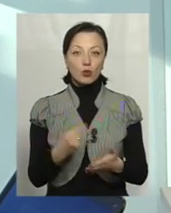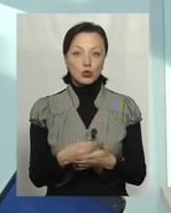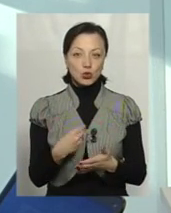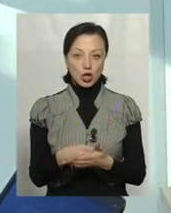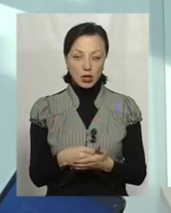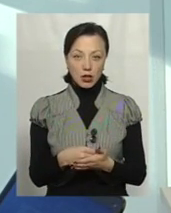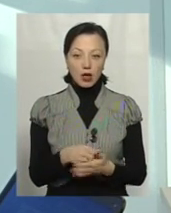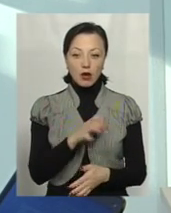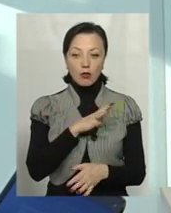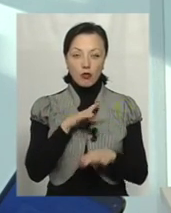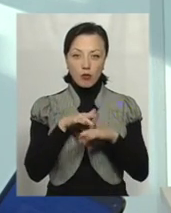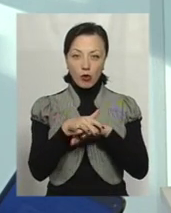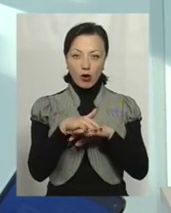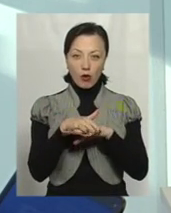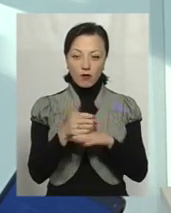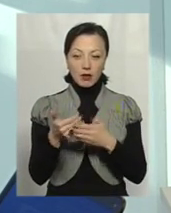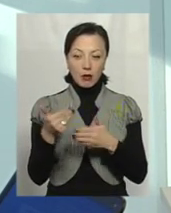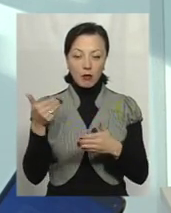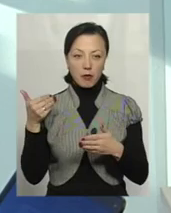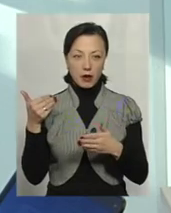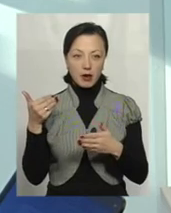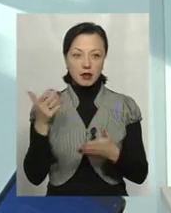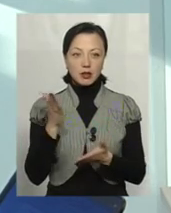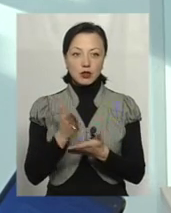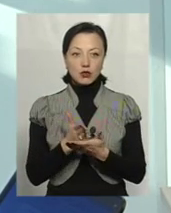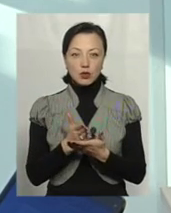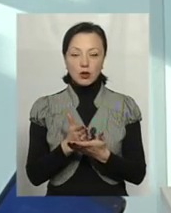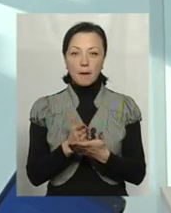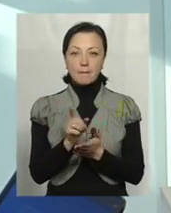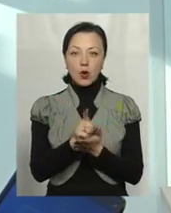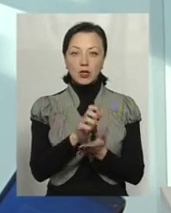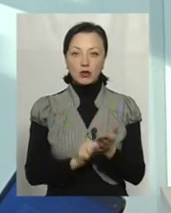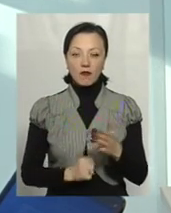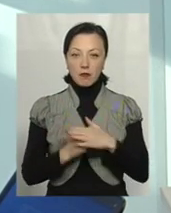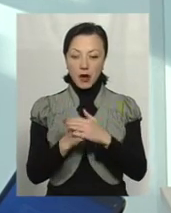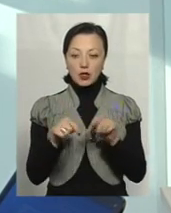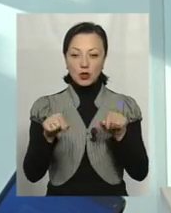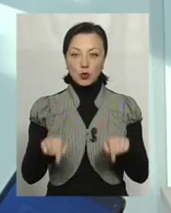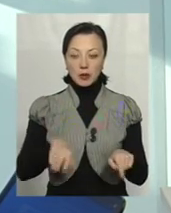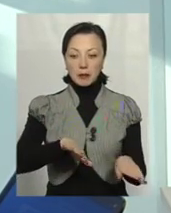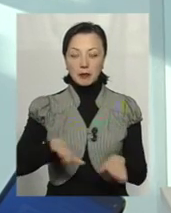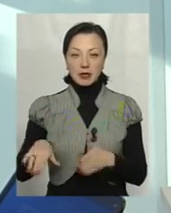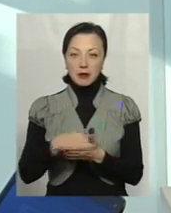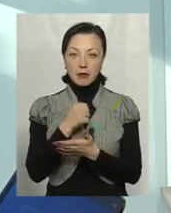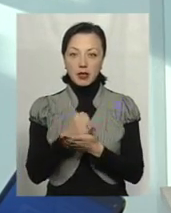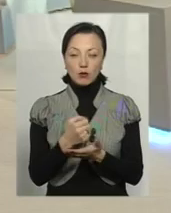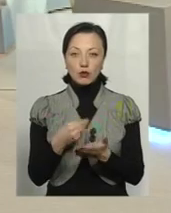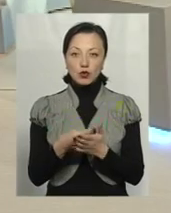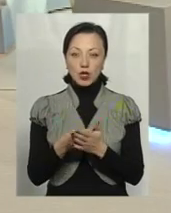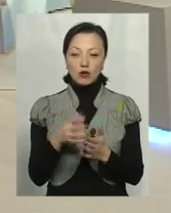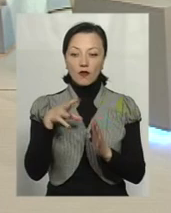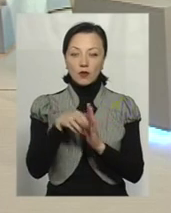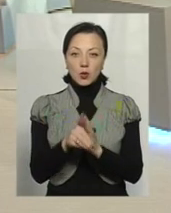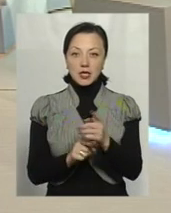тобто він був прорахований на попередній існуючій до сьогодній податковій базі. Тут вже після прийнятого бюджету вносять